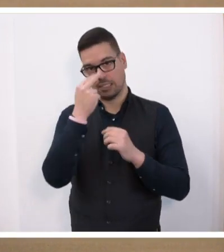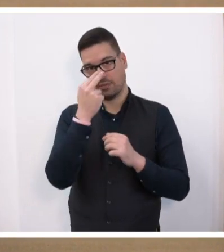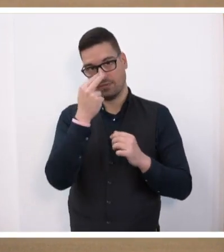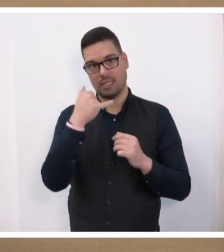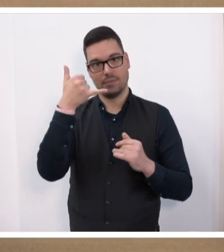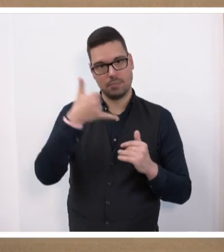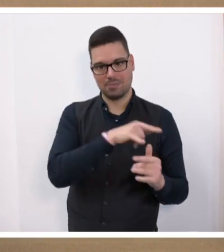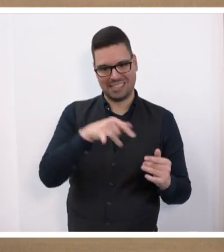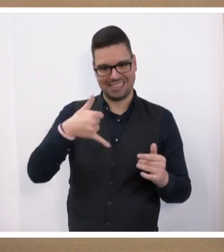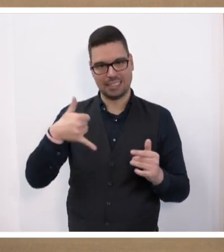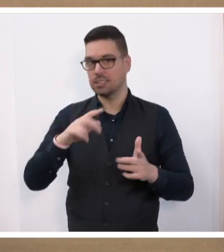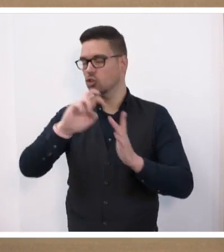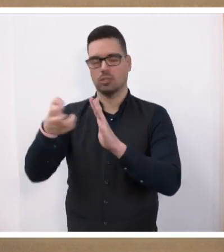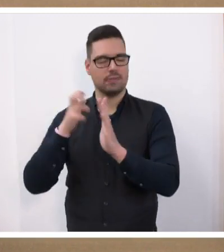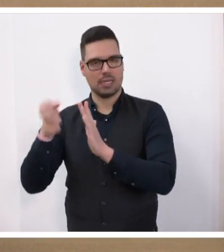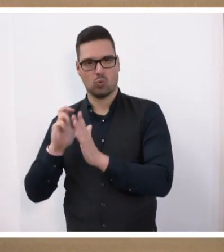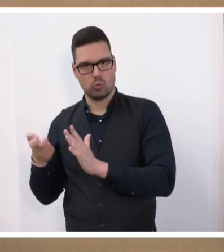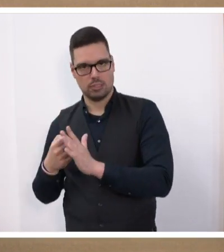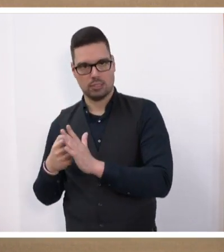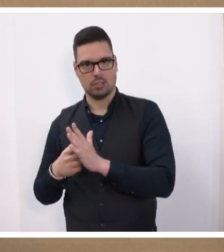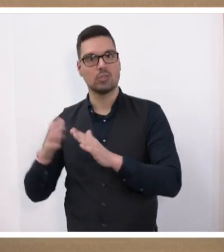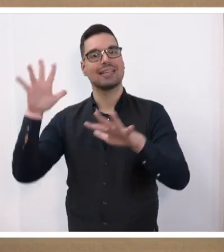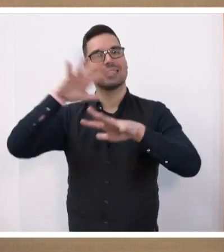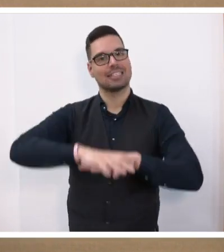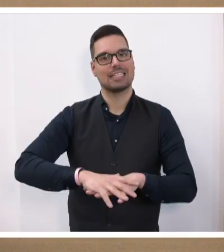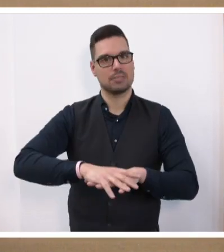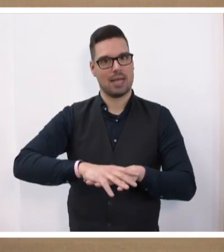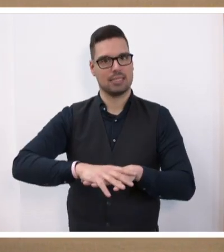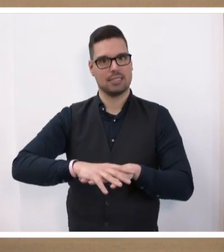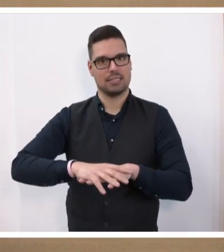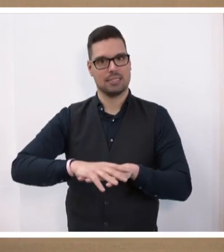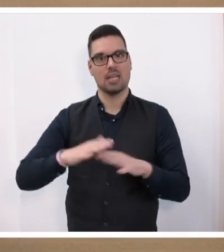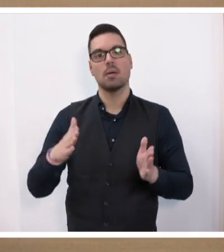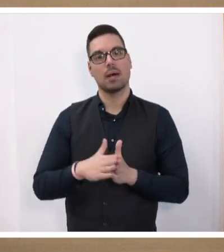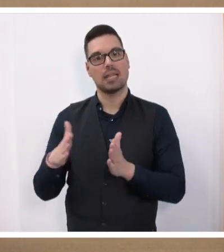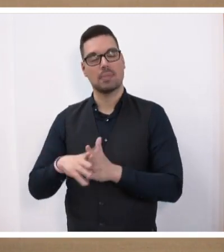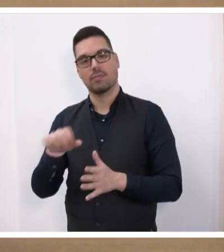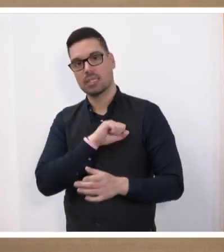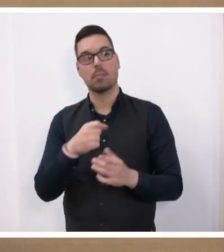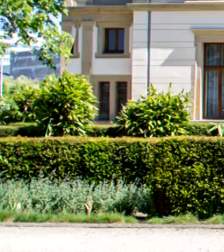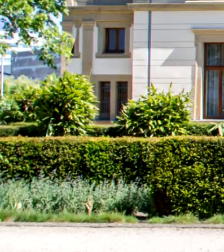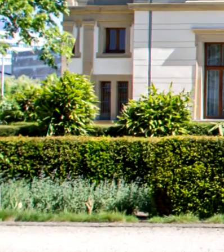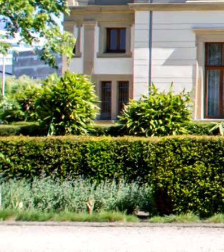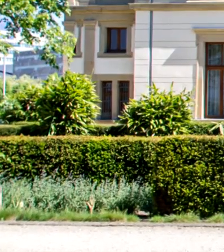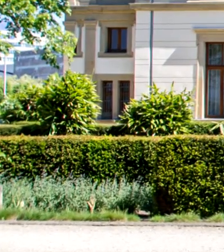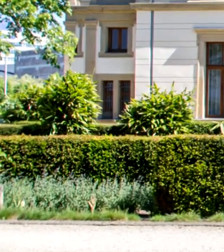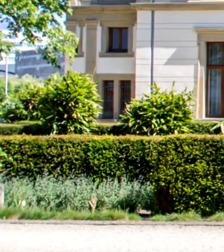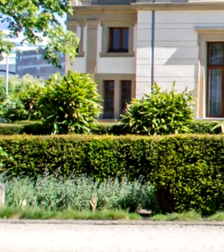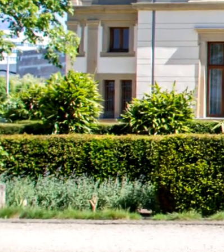handwerklich gemacht worden sind, sich nicht wiederholen. Und wir werden für Transparenz sorgen. Das hat das Parlament verdient, aber eben auch die Öffentlichkeit. Vielen Dank.